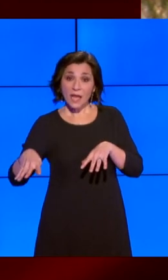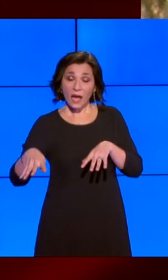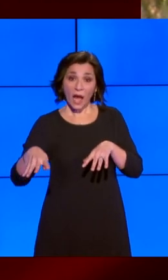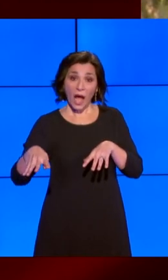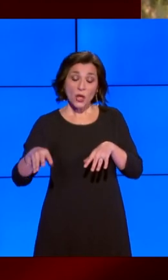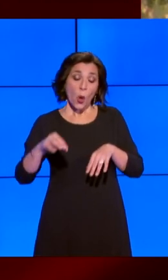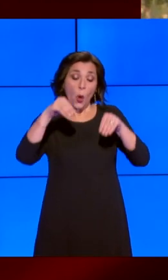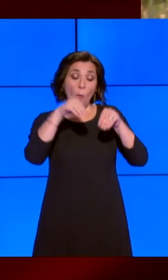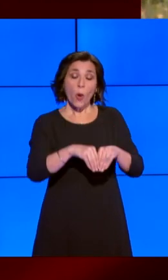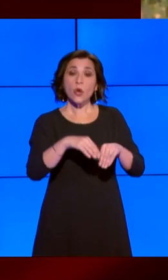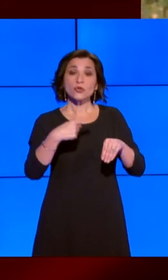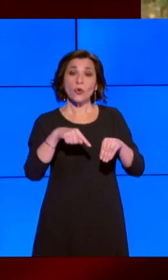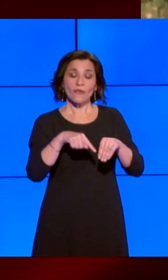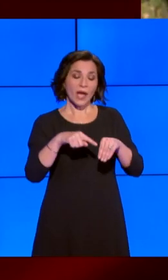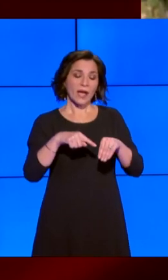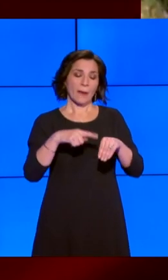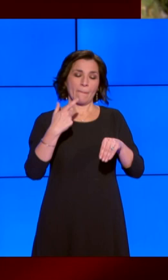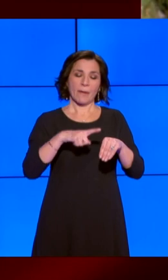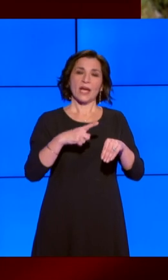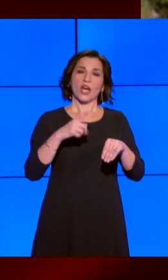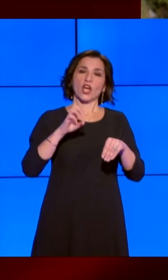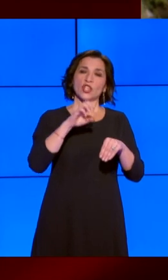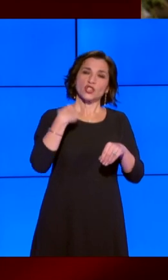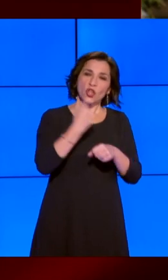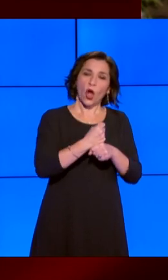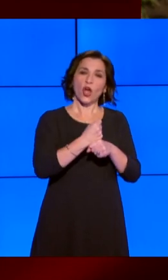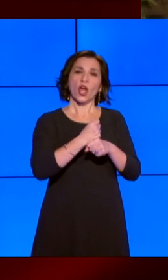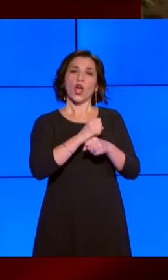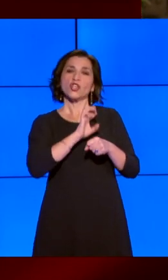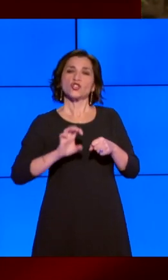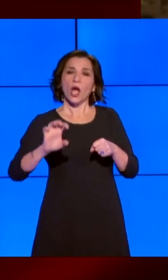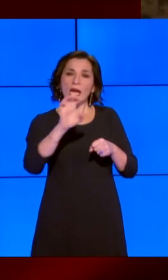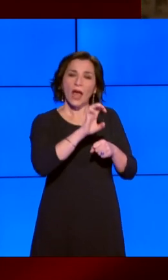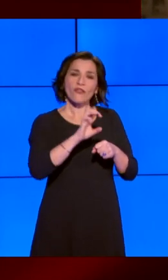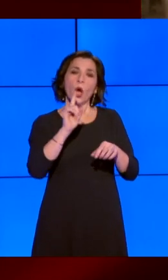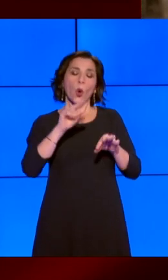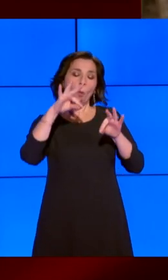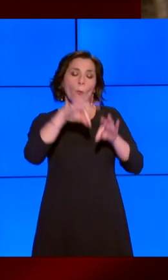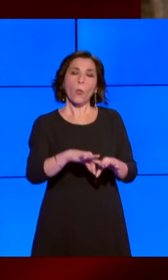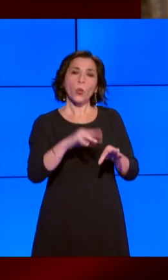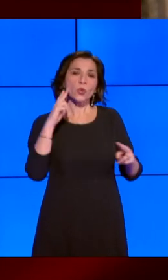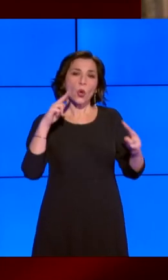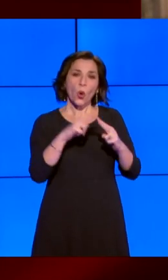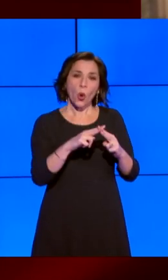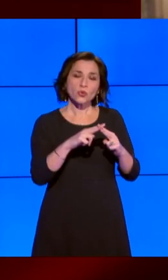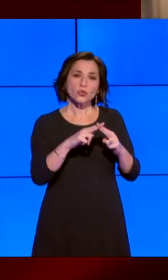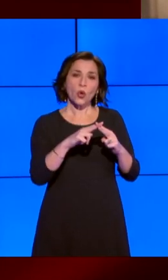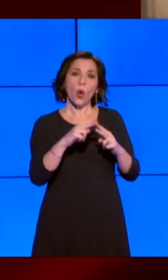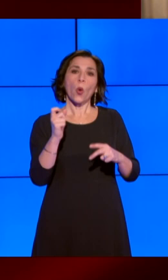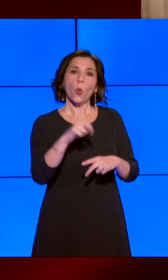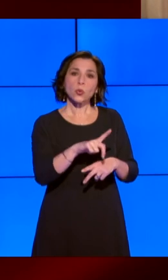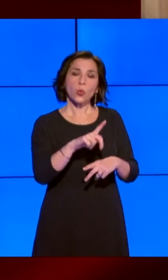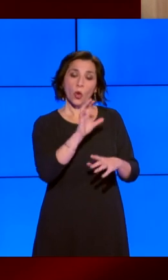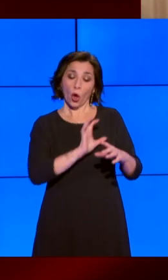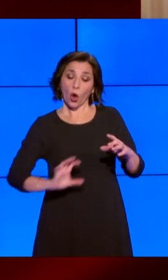uno dei punti di incontro dell'Europa con civiltà e culture di altri continenti. Questa